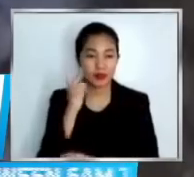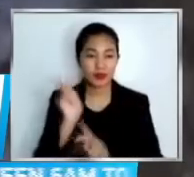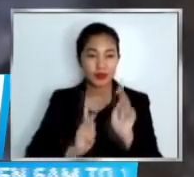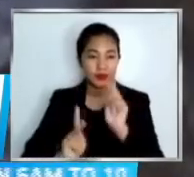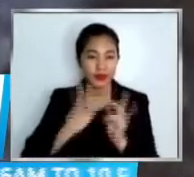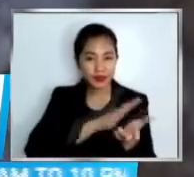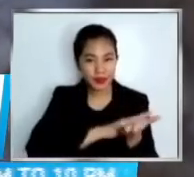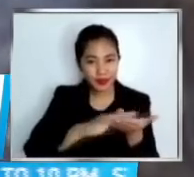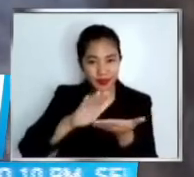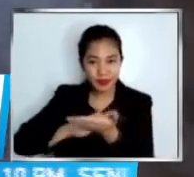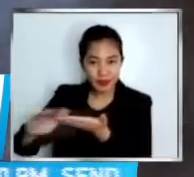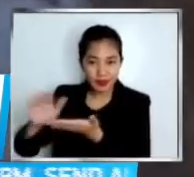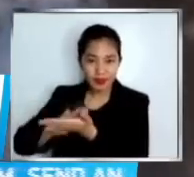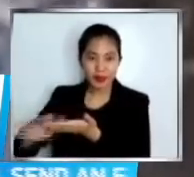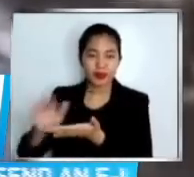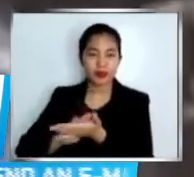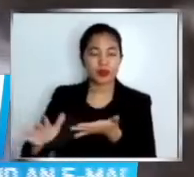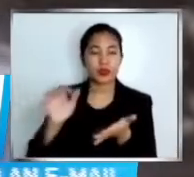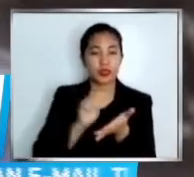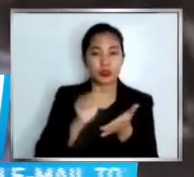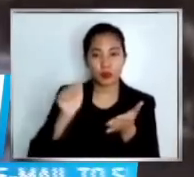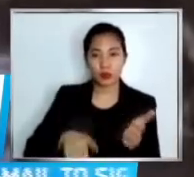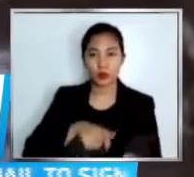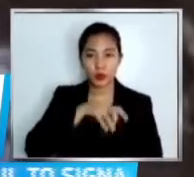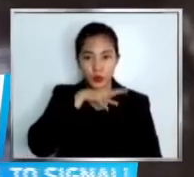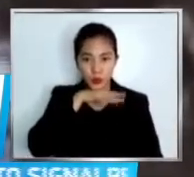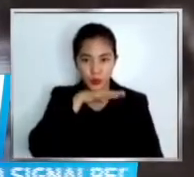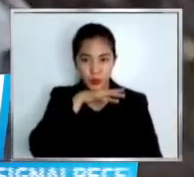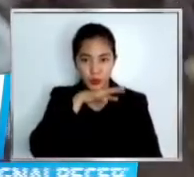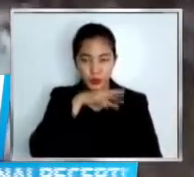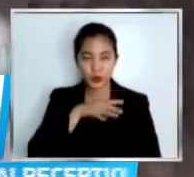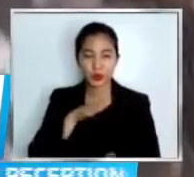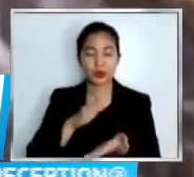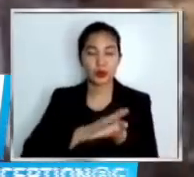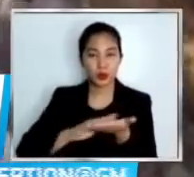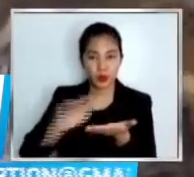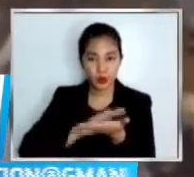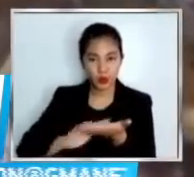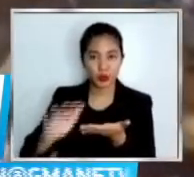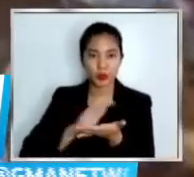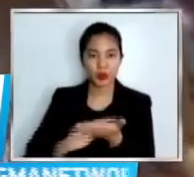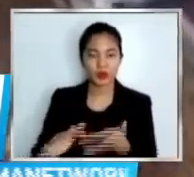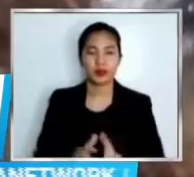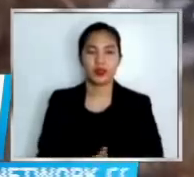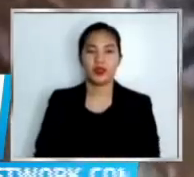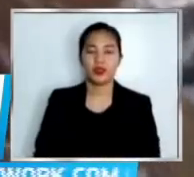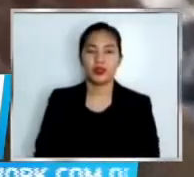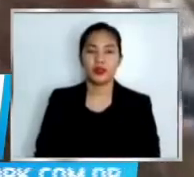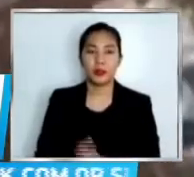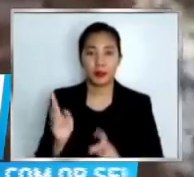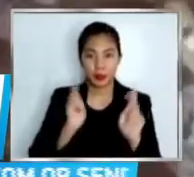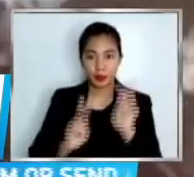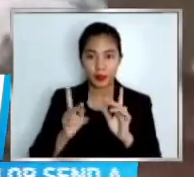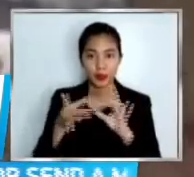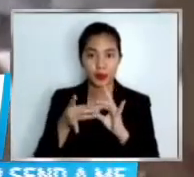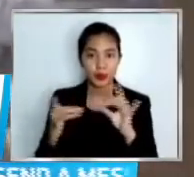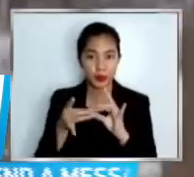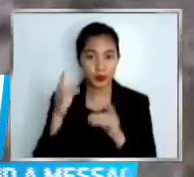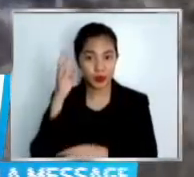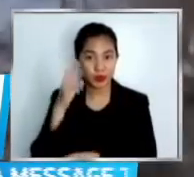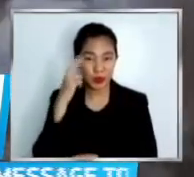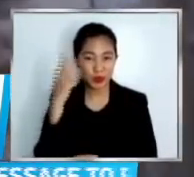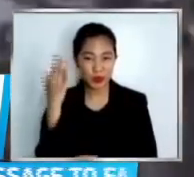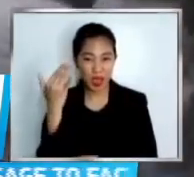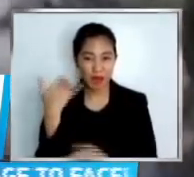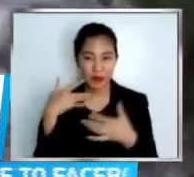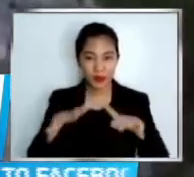ang mga basurang bumara sa mga lagusan ng tubig papunta sa kanal. Ayon sa mga residente kaya binaha ang kalsada ay dahil